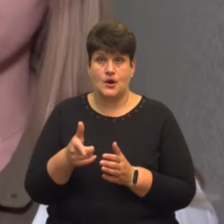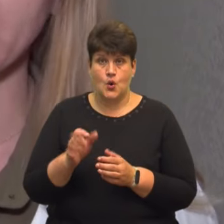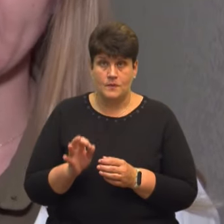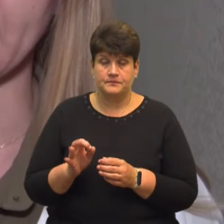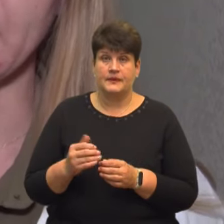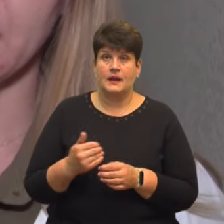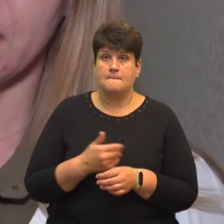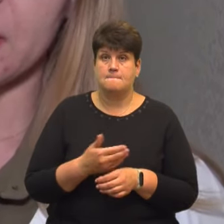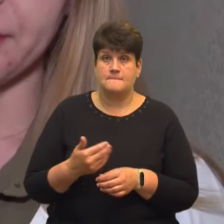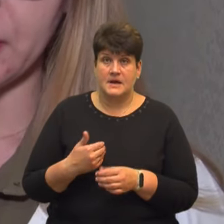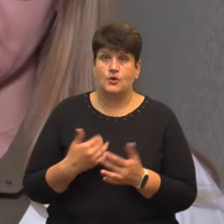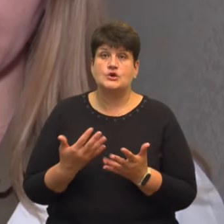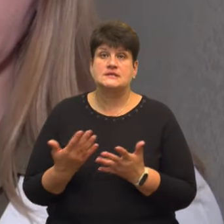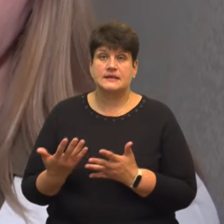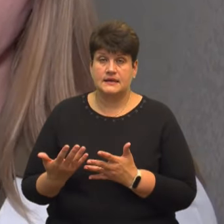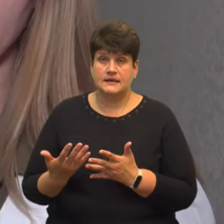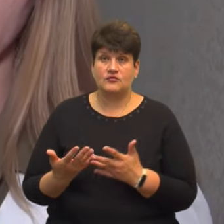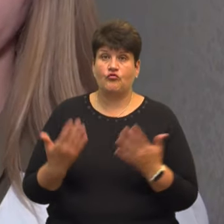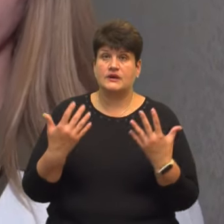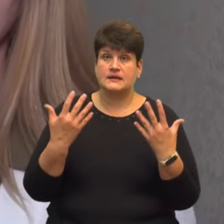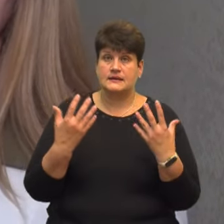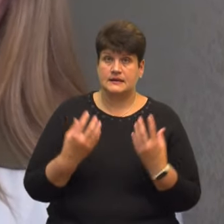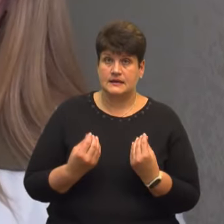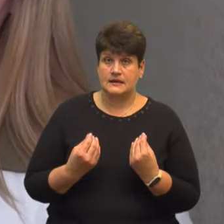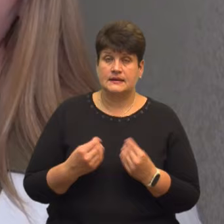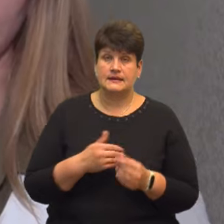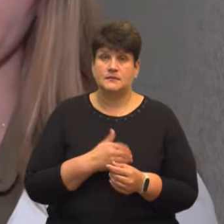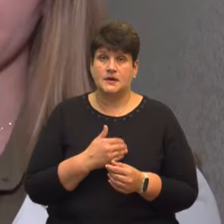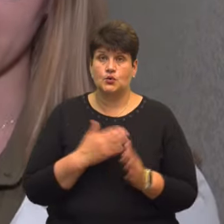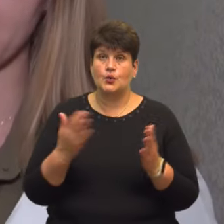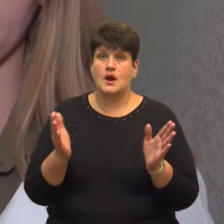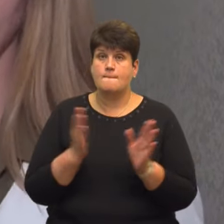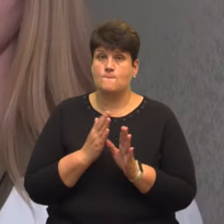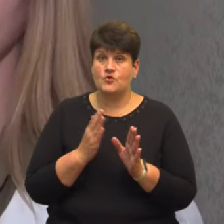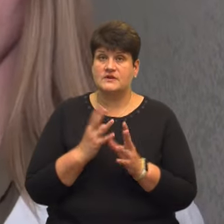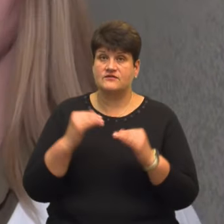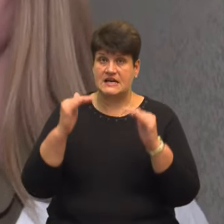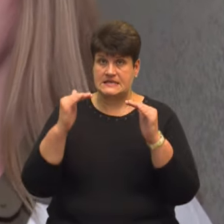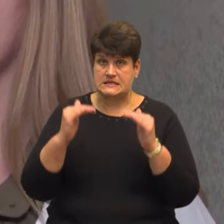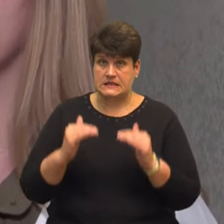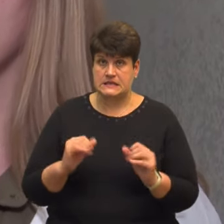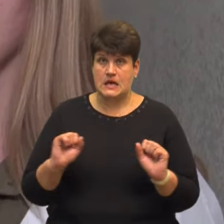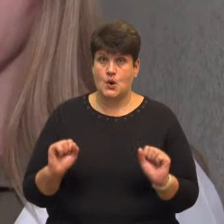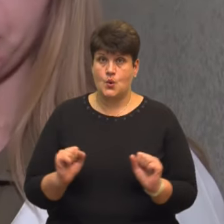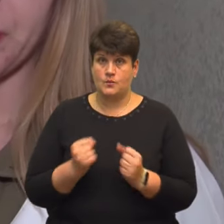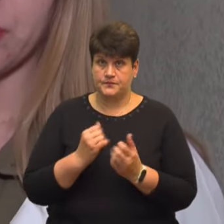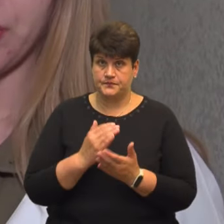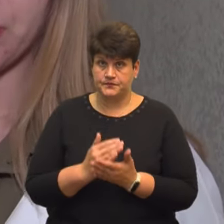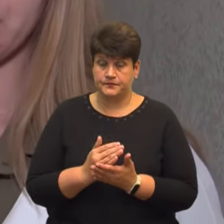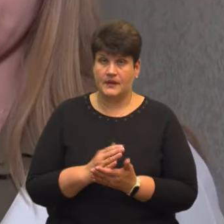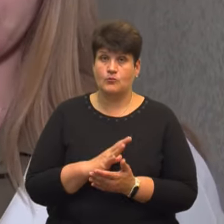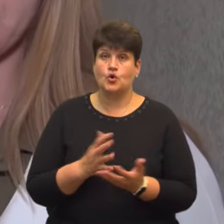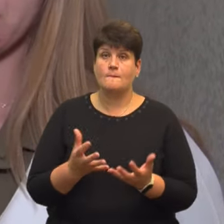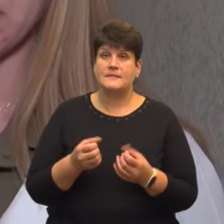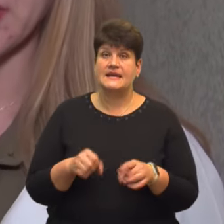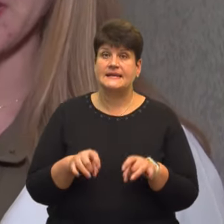Оскільки за вихідні температура повітря вже знизилася, похолодало і було прийнято